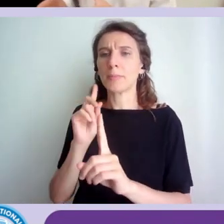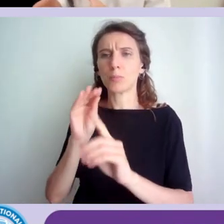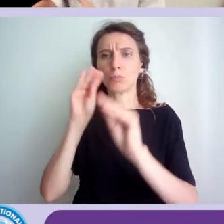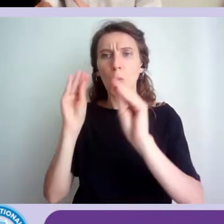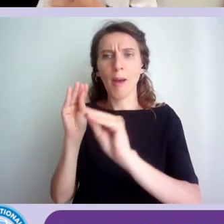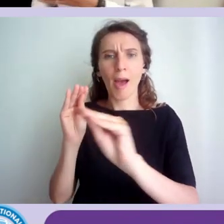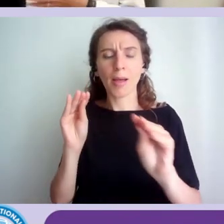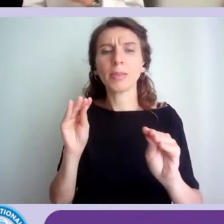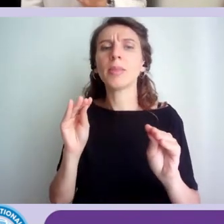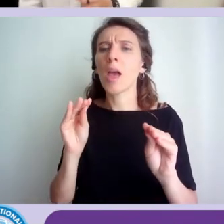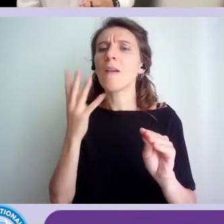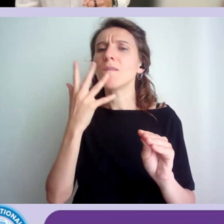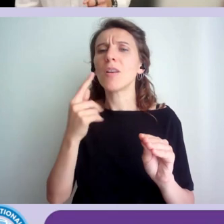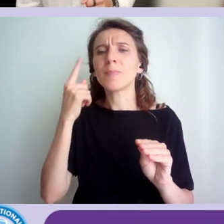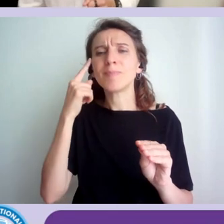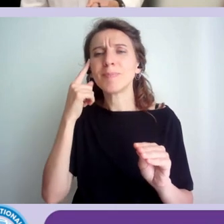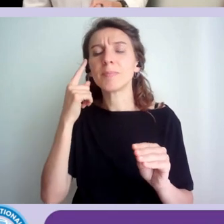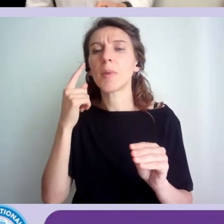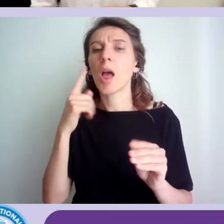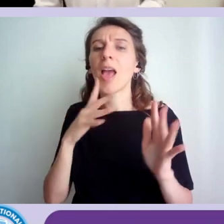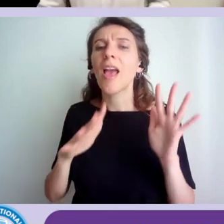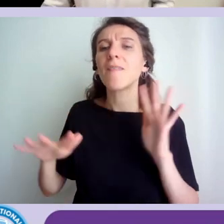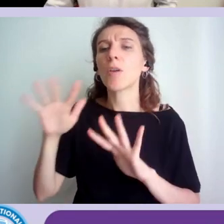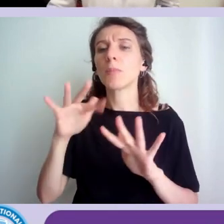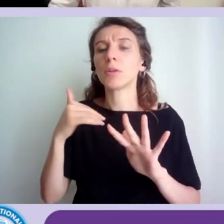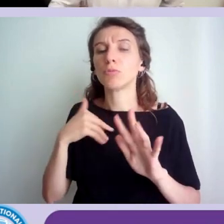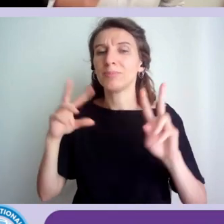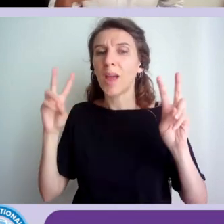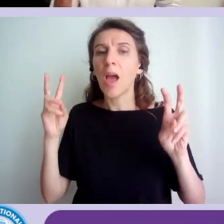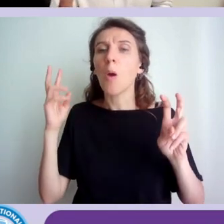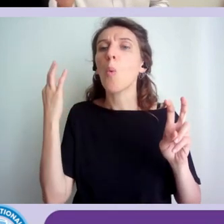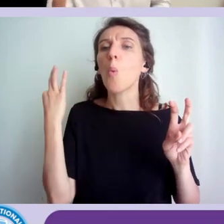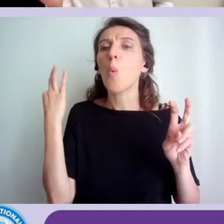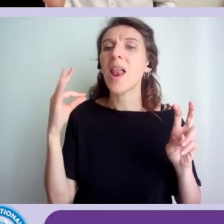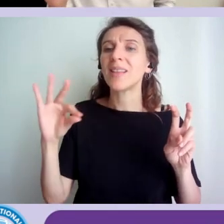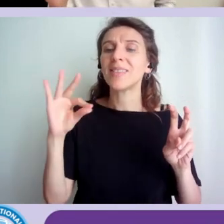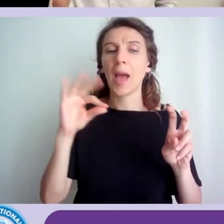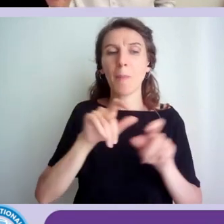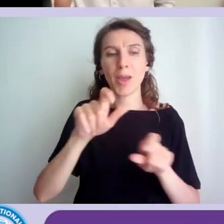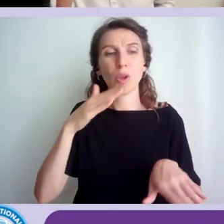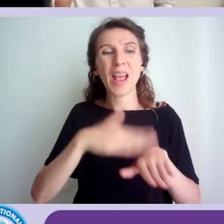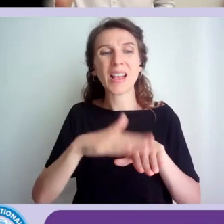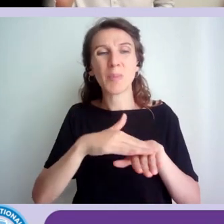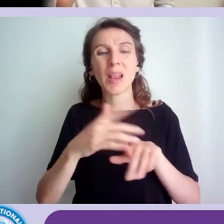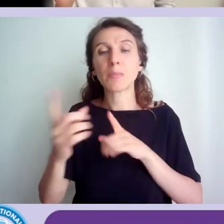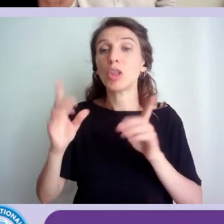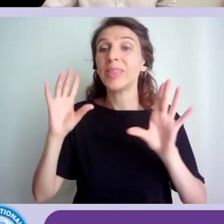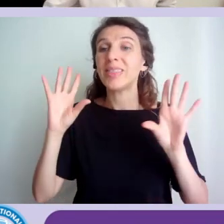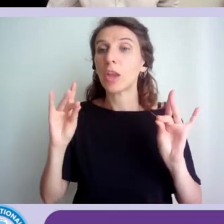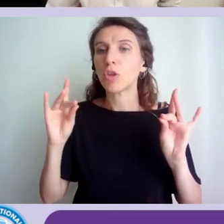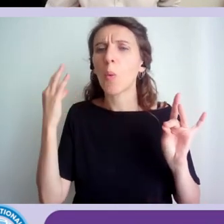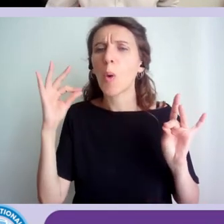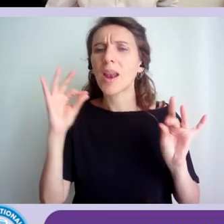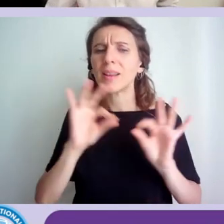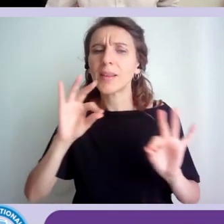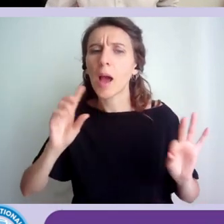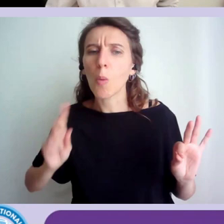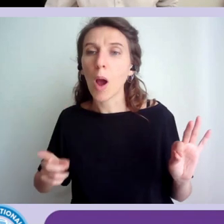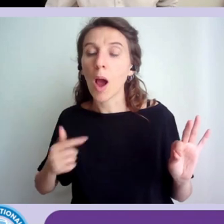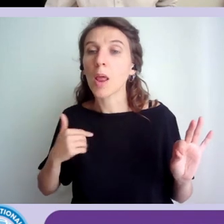dell'esperienza delle persone col digitale. E che cosa abbiamo trovato? Qui vi faccio vedere solo il risultato che interessa a noi.